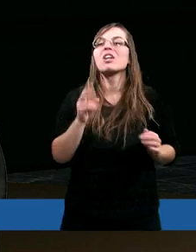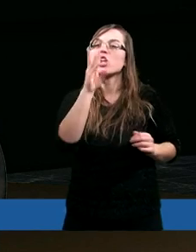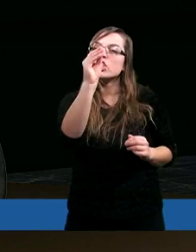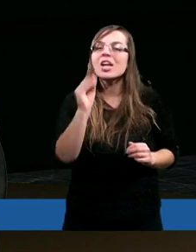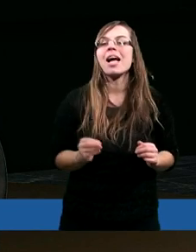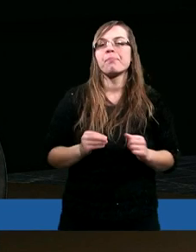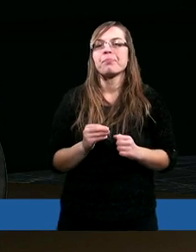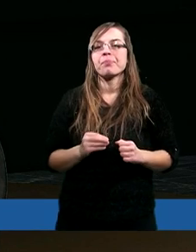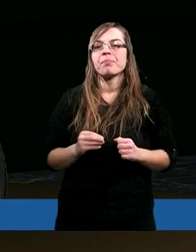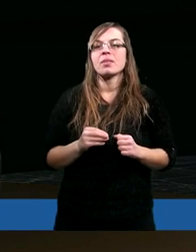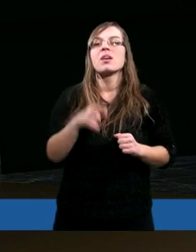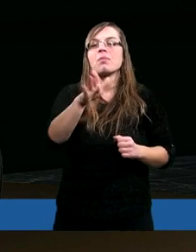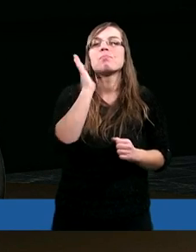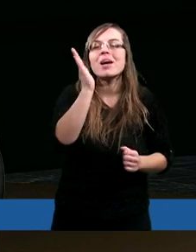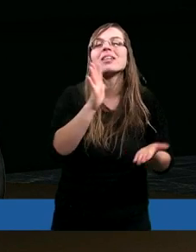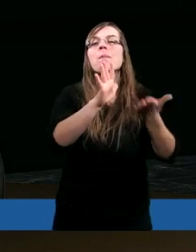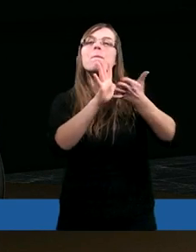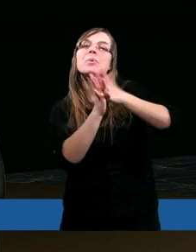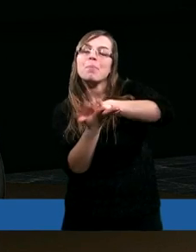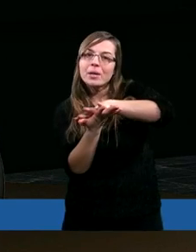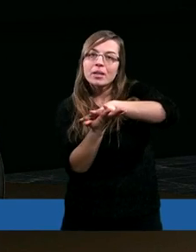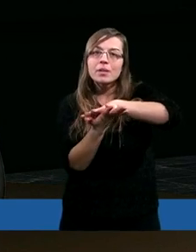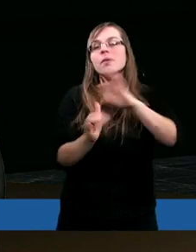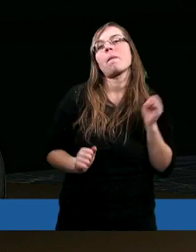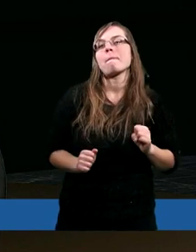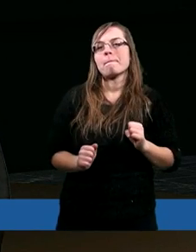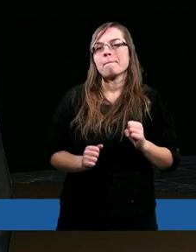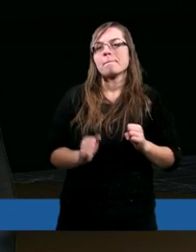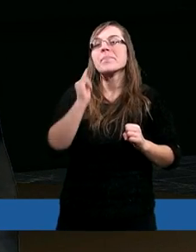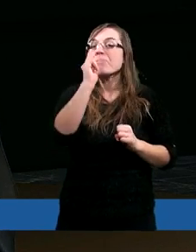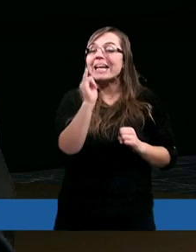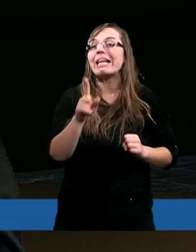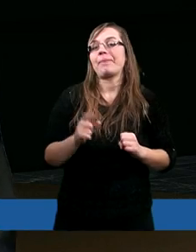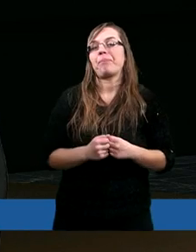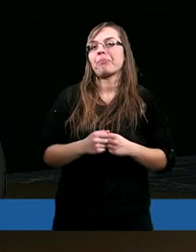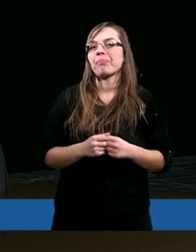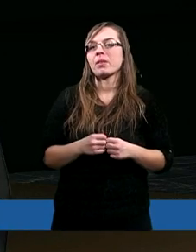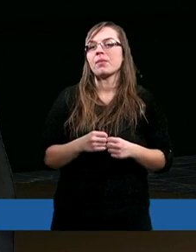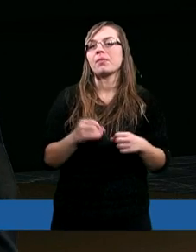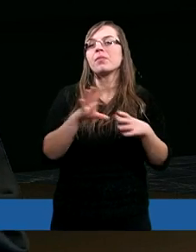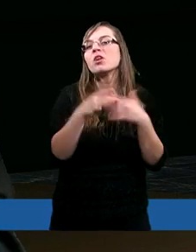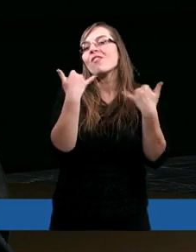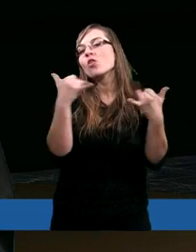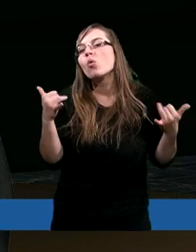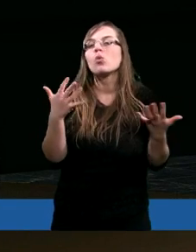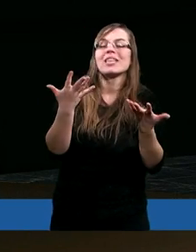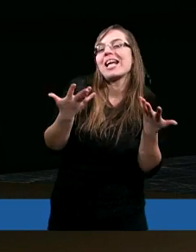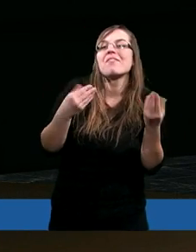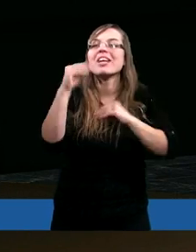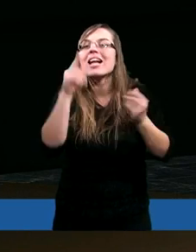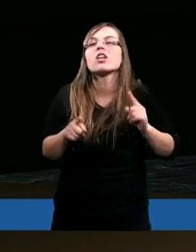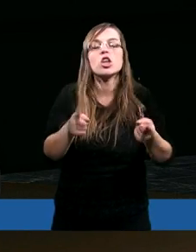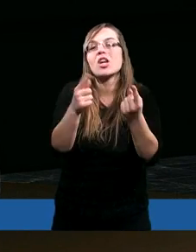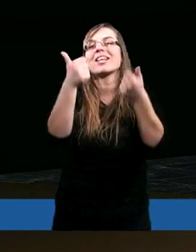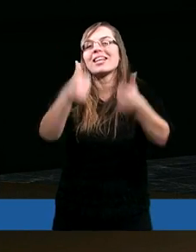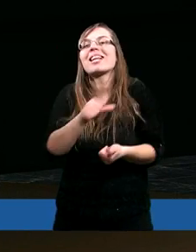że będziemy przemienieni i różne wielkie rzeczy